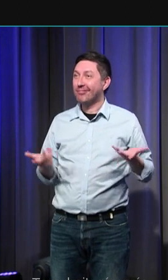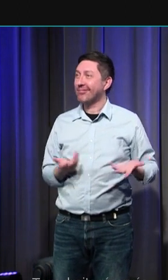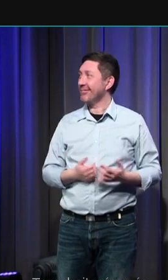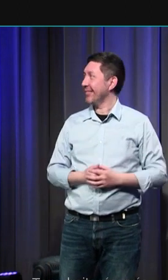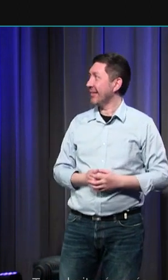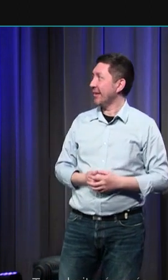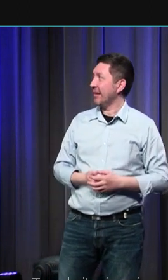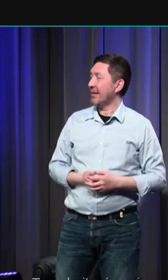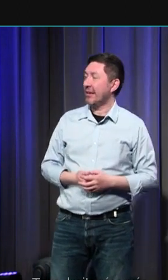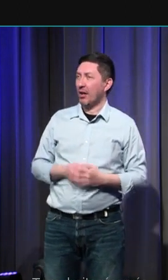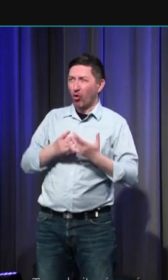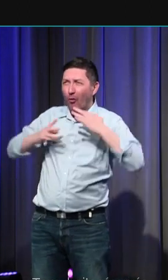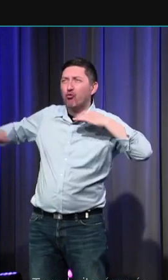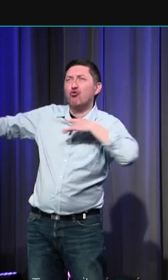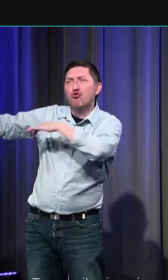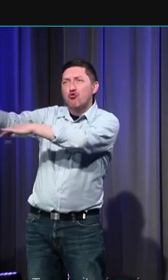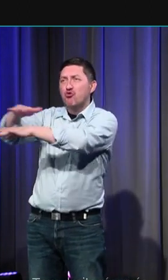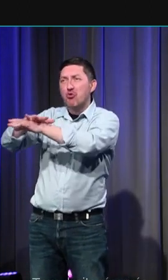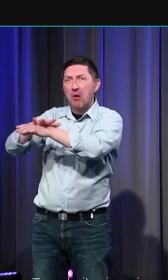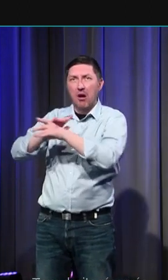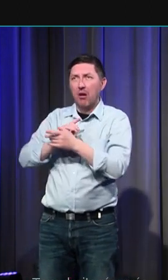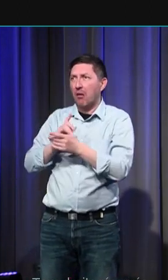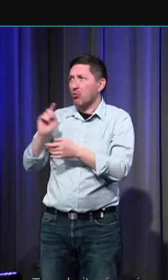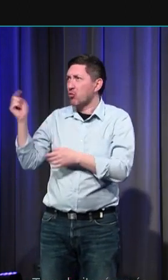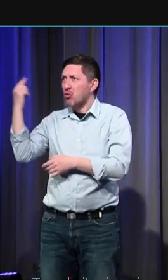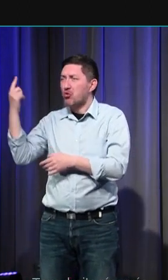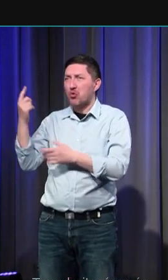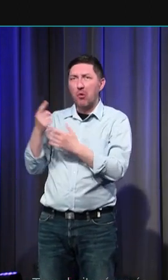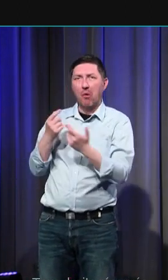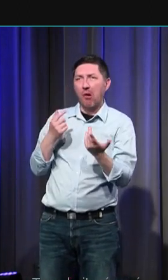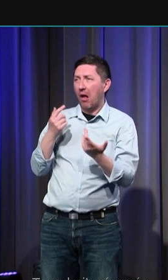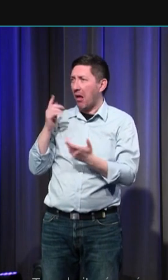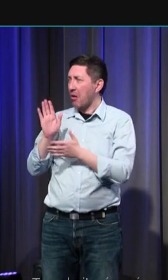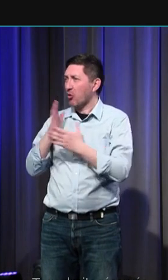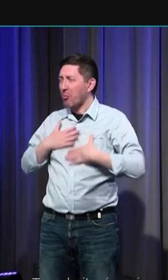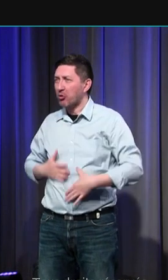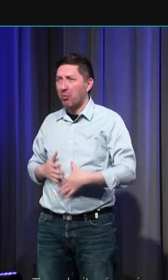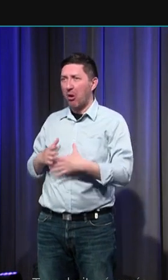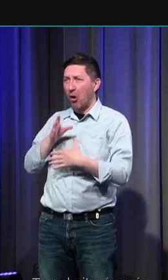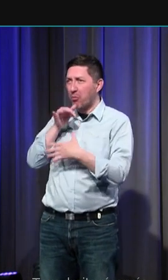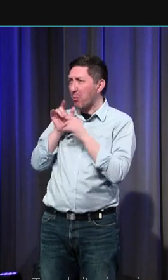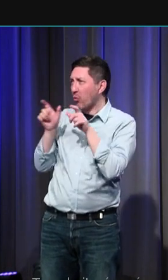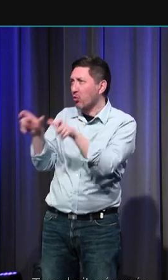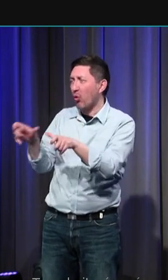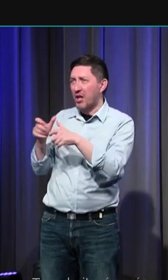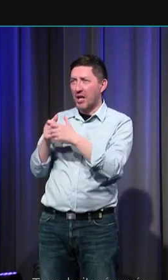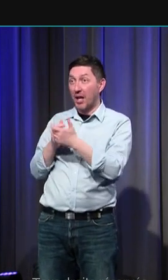foules de ce côté-là sont nécessairement irrationnelles spontanées infantiles et donc rapidement dangereuses